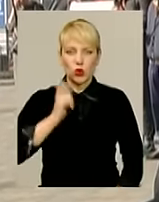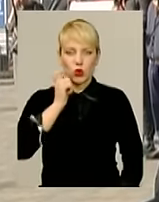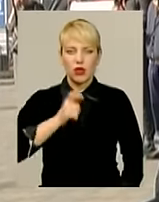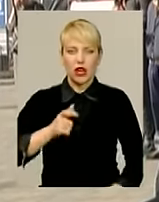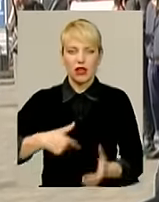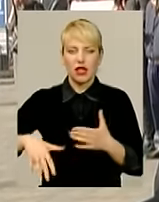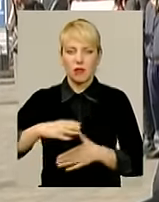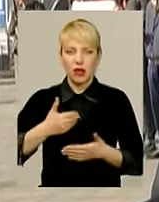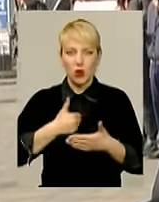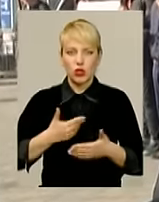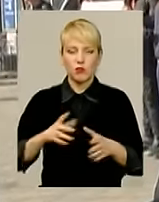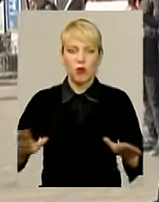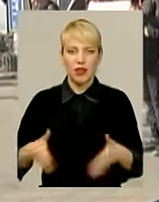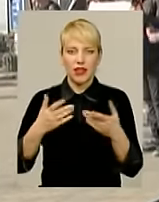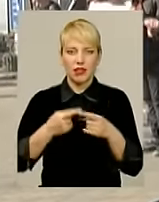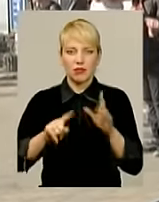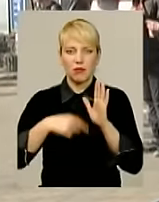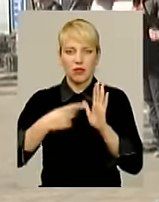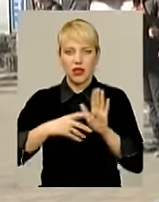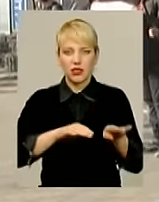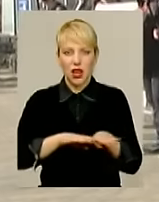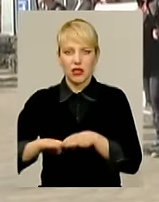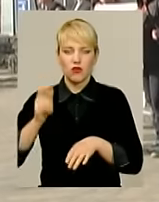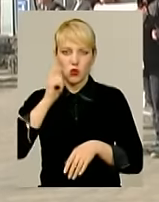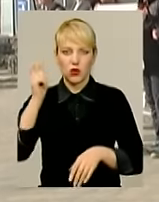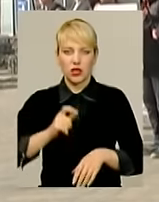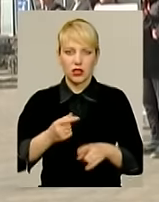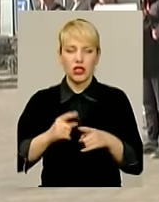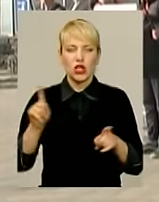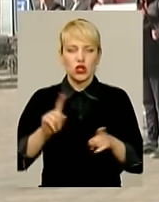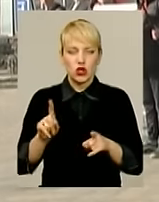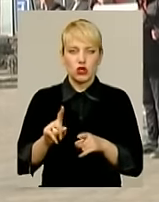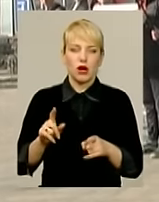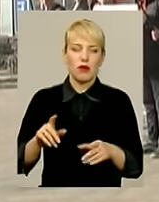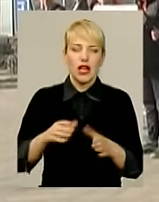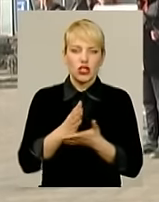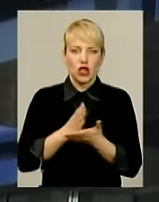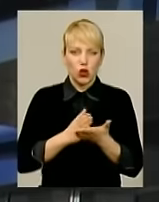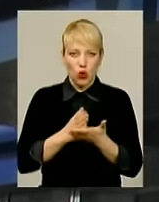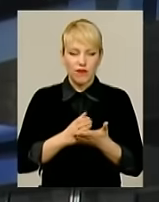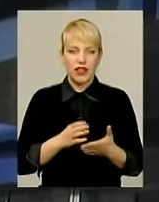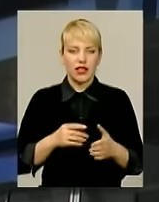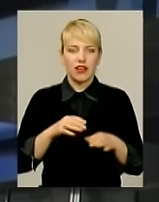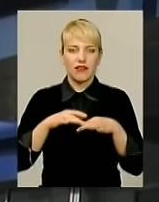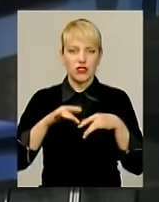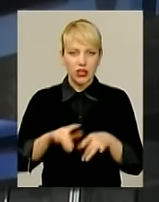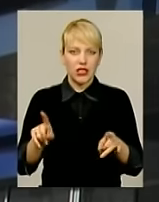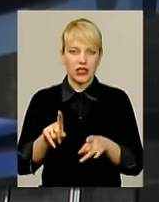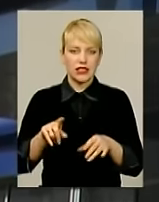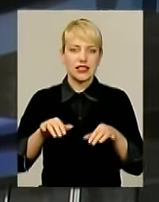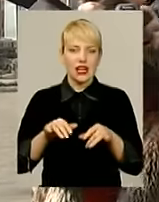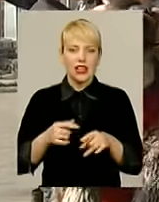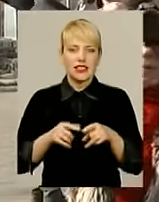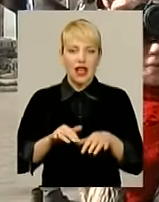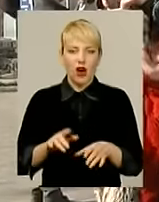підняти, принаймні, на рівні міста Хмельницького і області, щоб чиновники звернули увагу і вжили якихось заходів. Як мінімум, можна